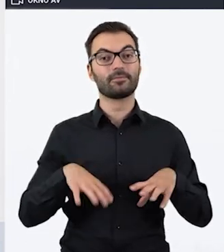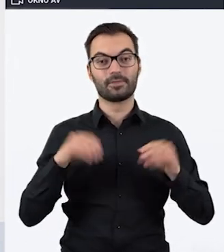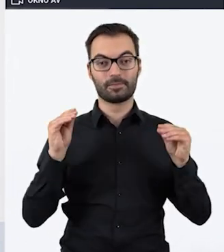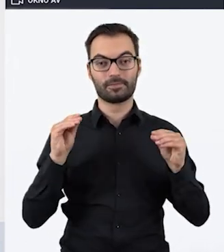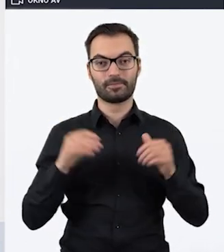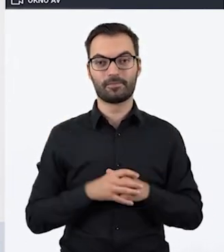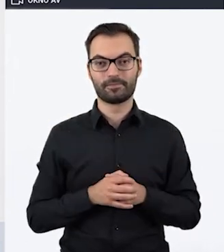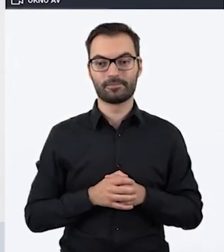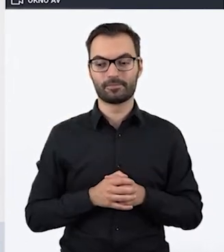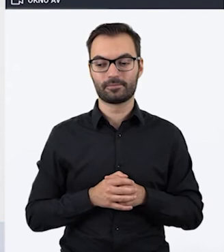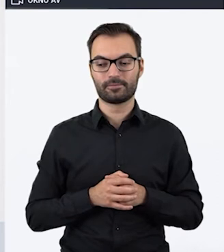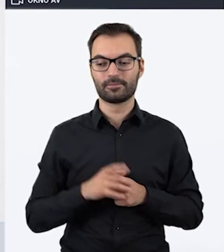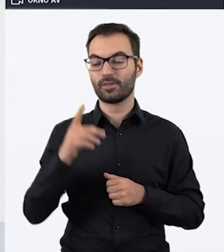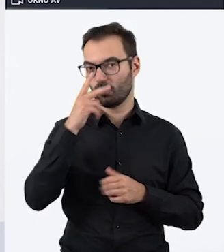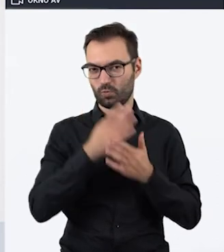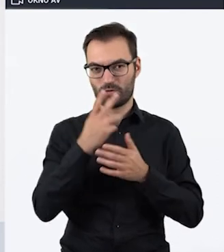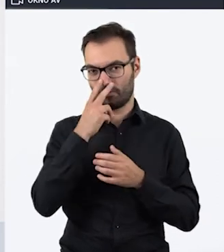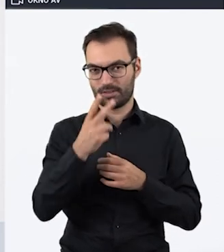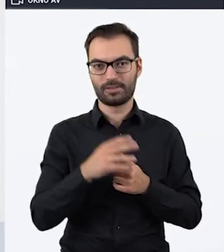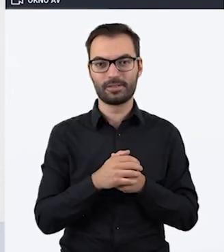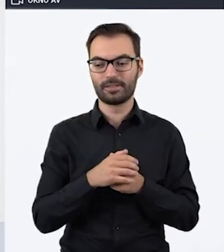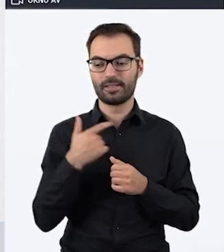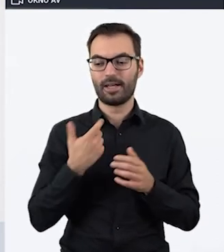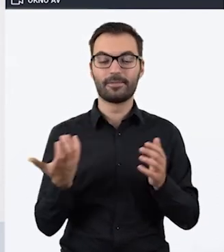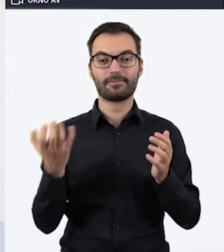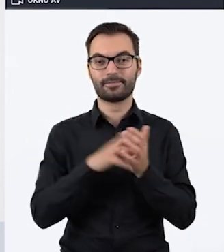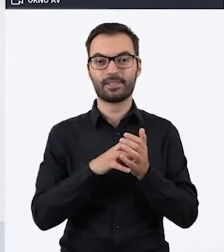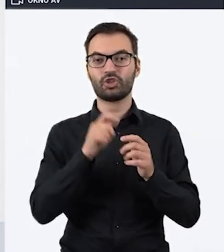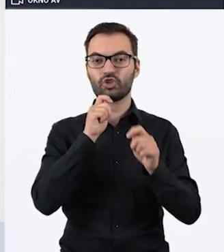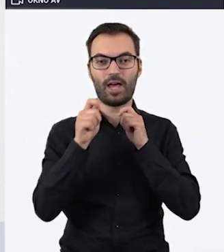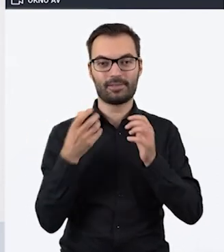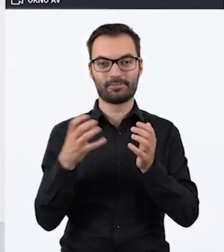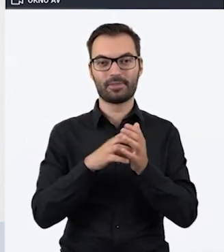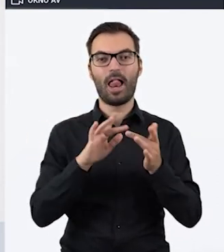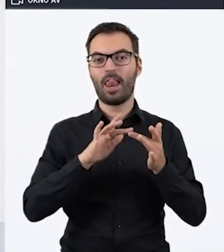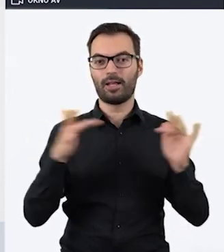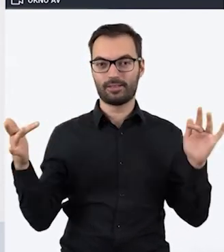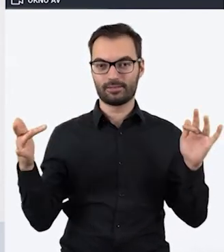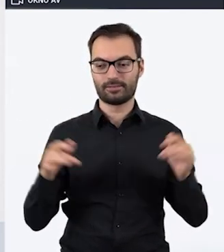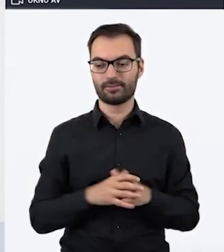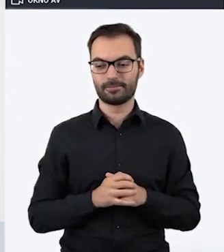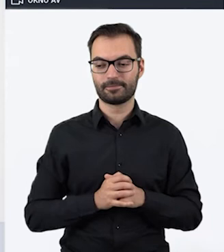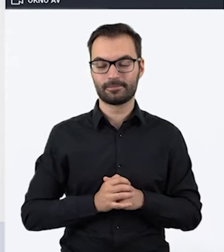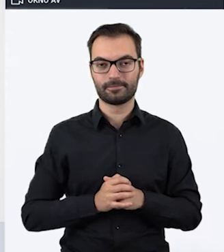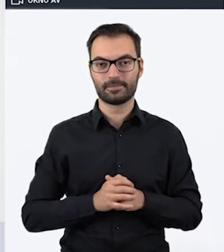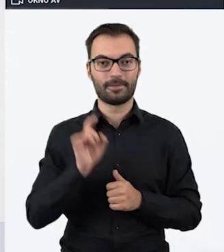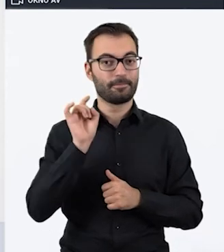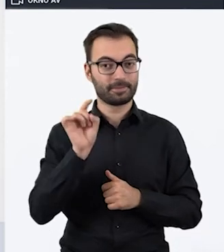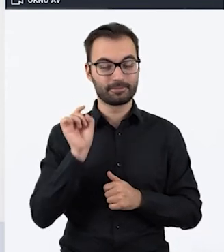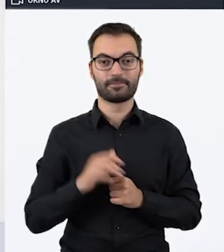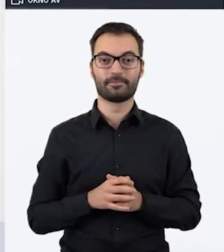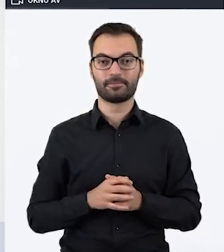tutaj już Państwo widzą to, ale wstawię teraz na czacie link, wystarczy teraz kliknąć